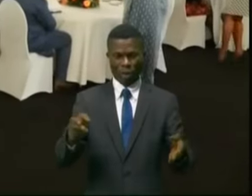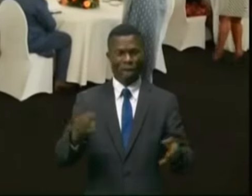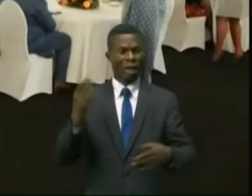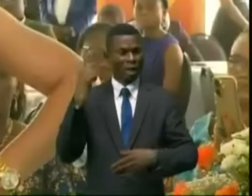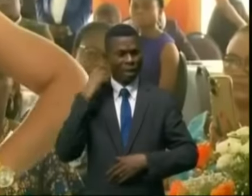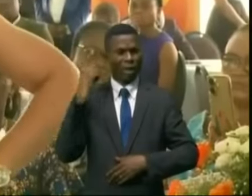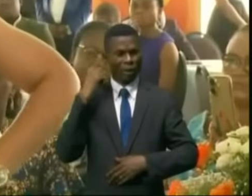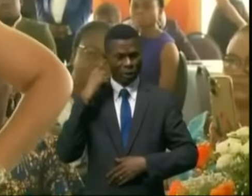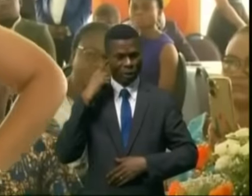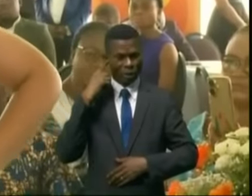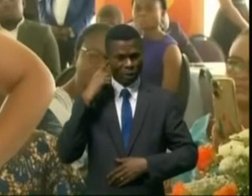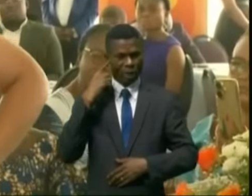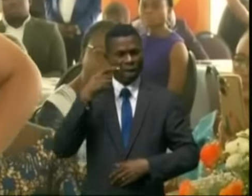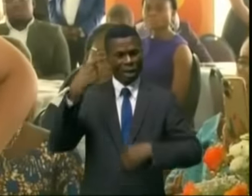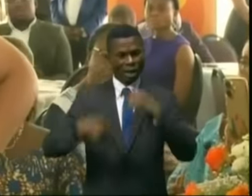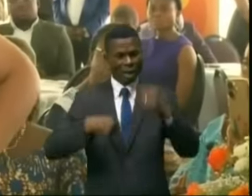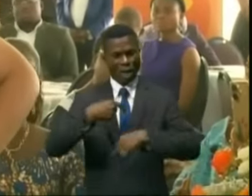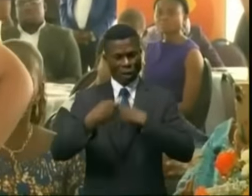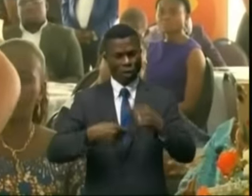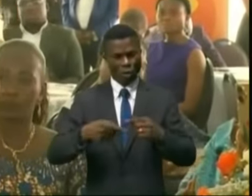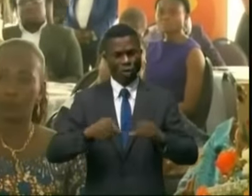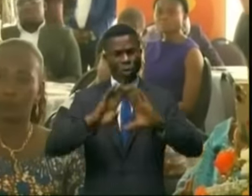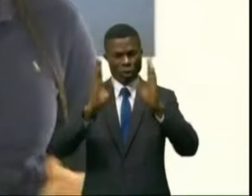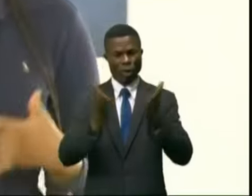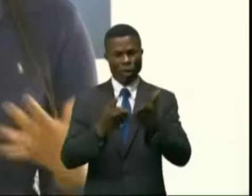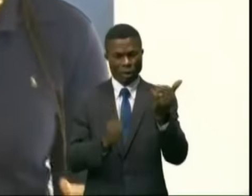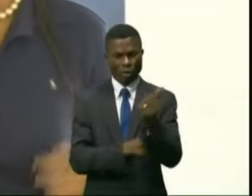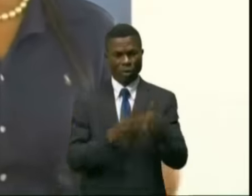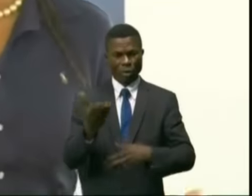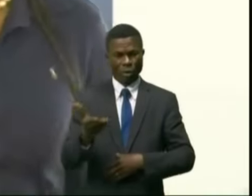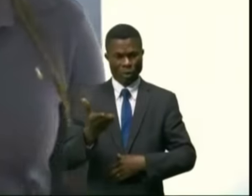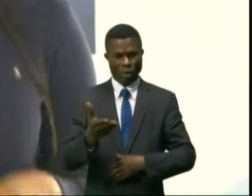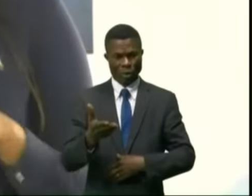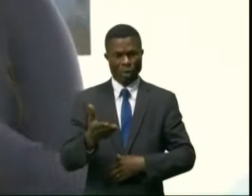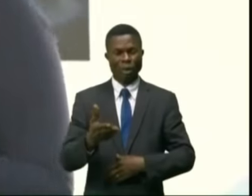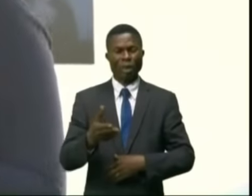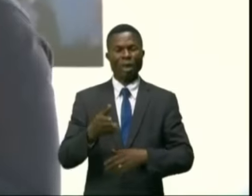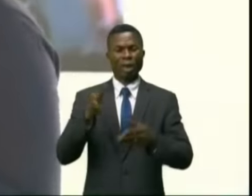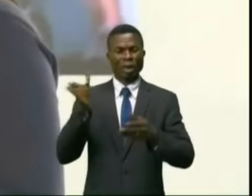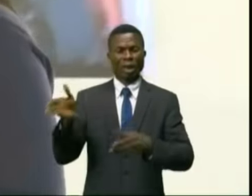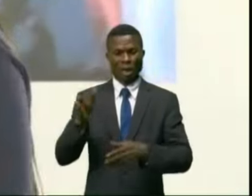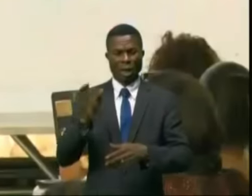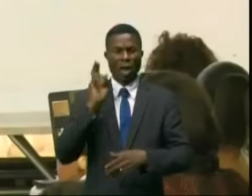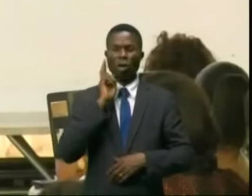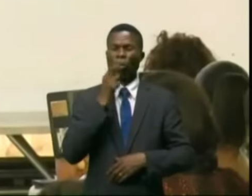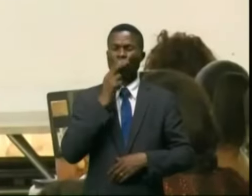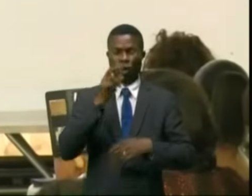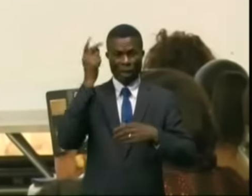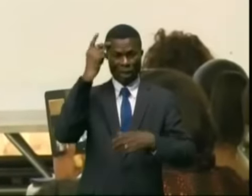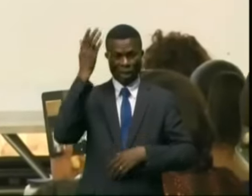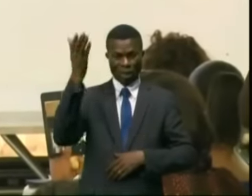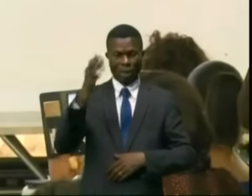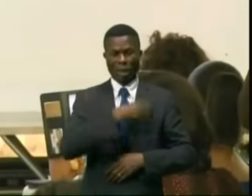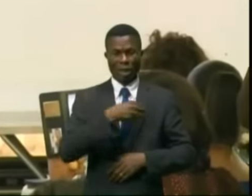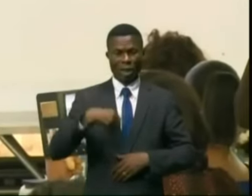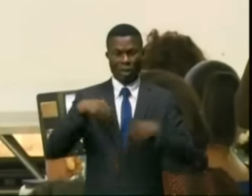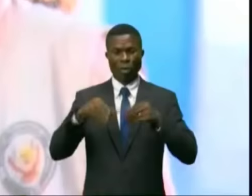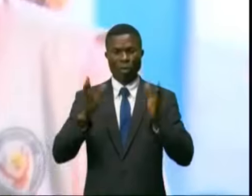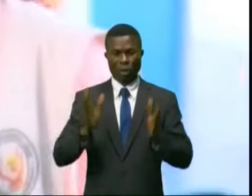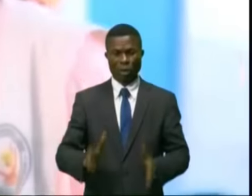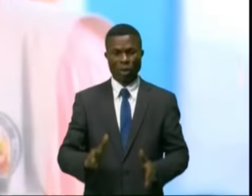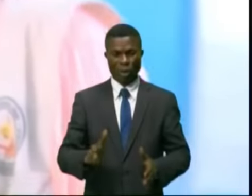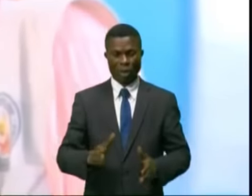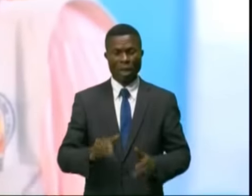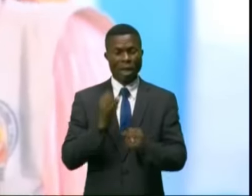suivi d'un houleux débat dont l'assistance s réunie dans les chapiteaux de Pullman Hotel. Les femmes congolaises se